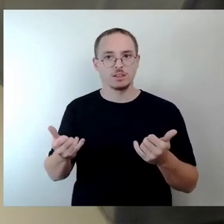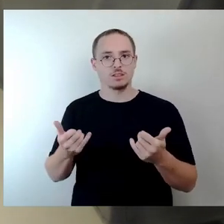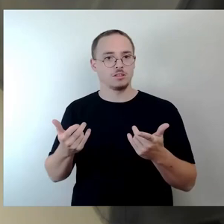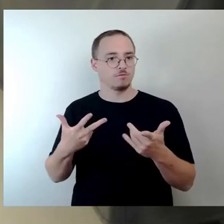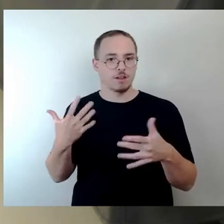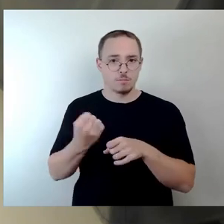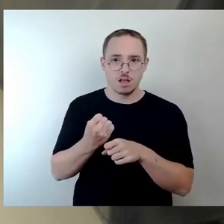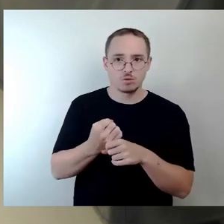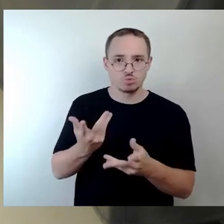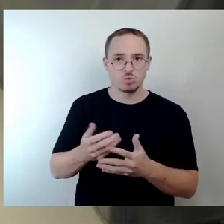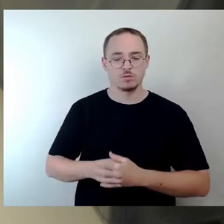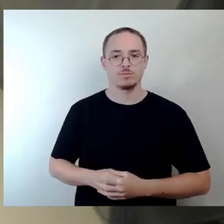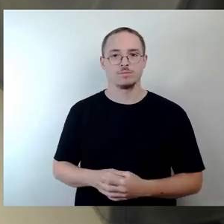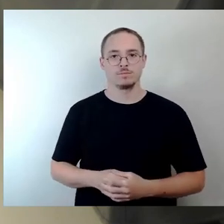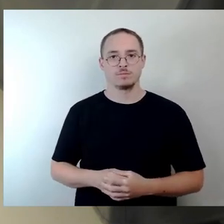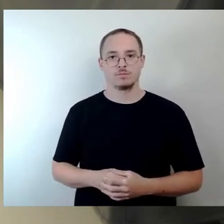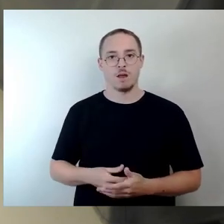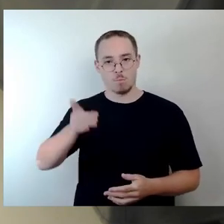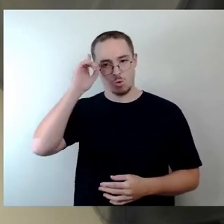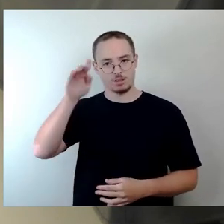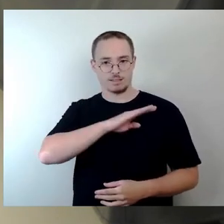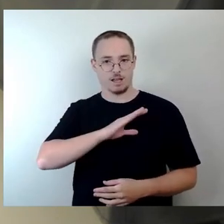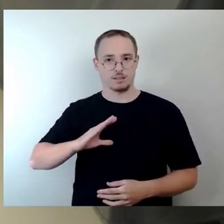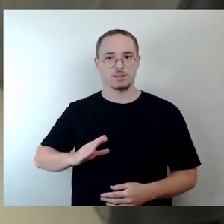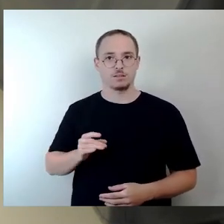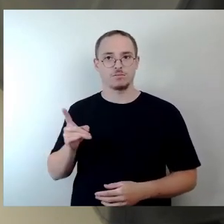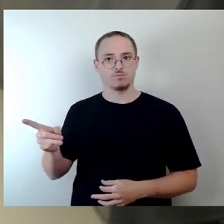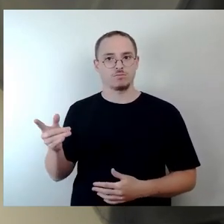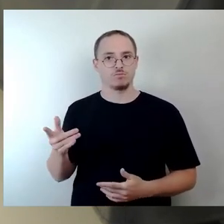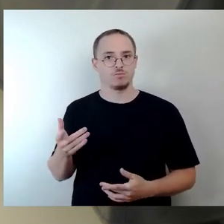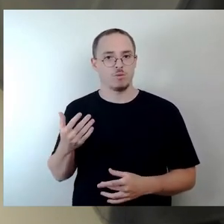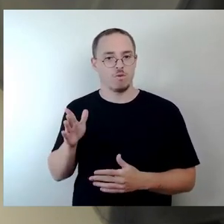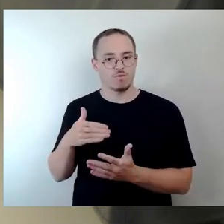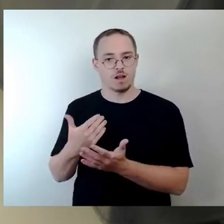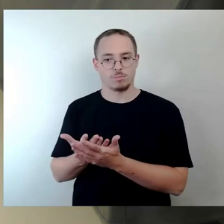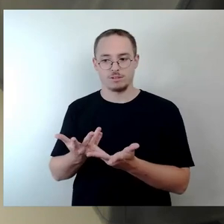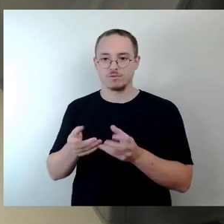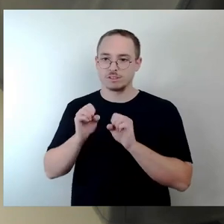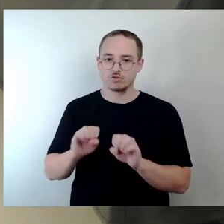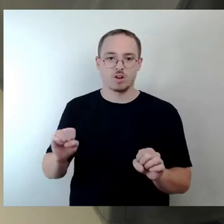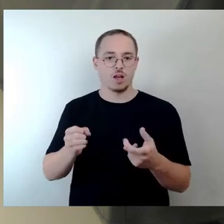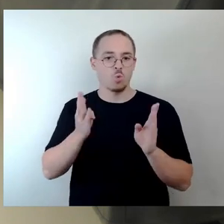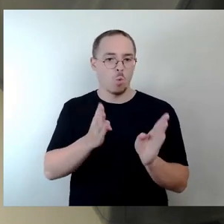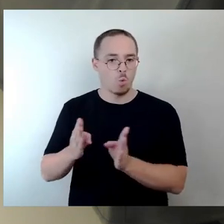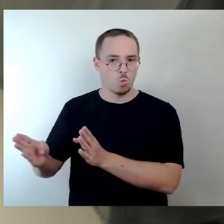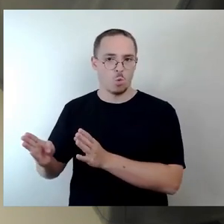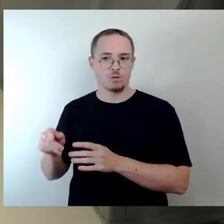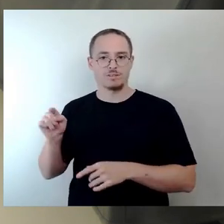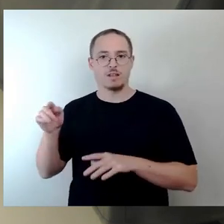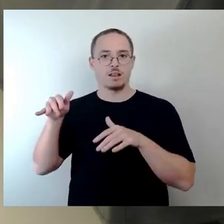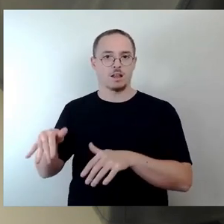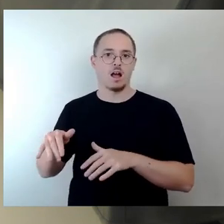für die Sicherheit und Ordnung und Gefährdung und Sicherheit und Ordnung und hat dort auch entsprechende Schutzkonzepte, für die sie auch